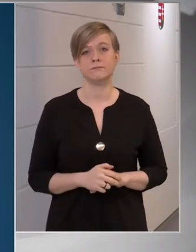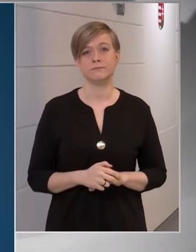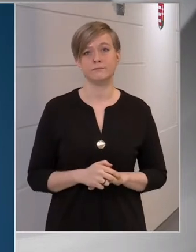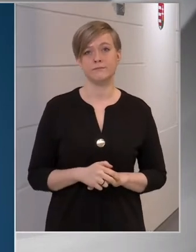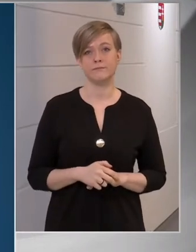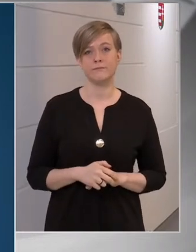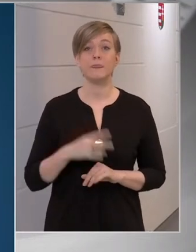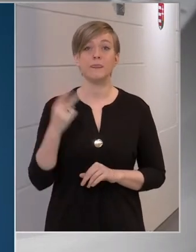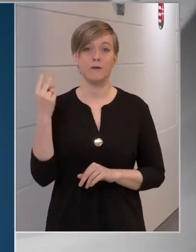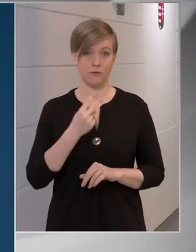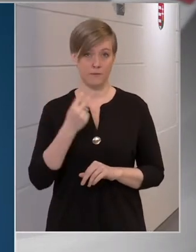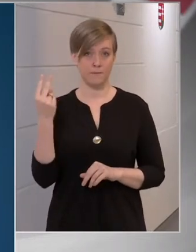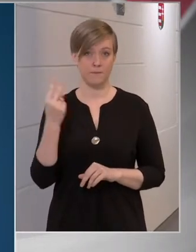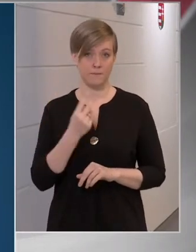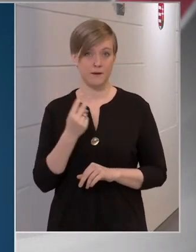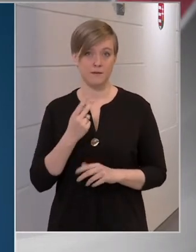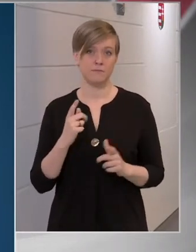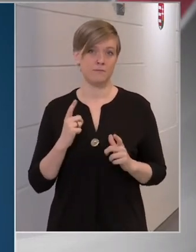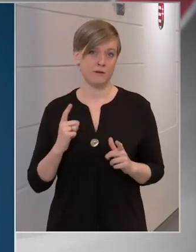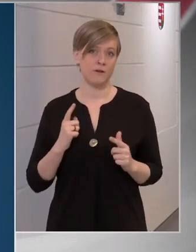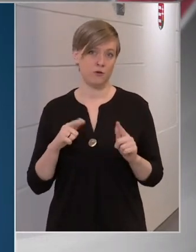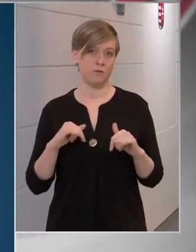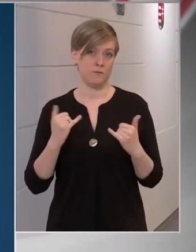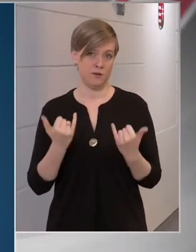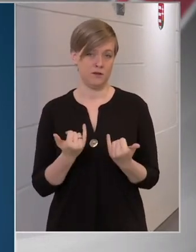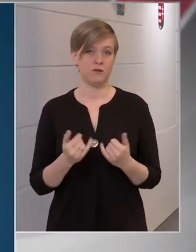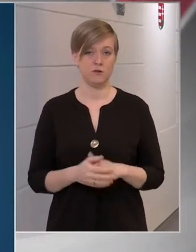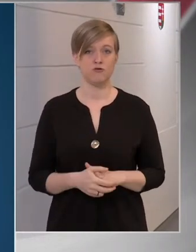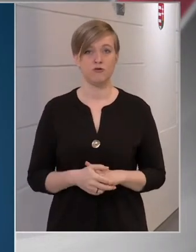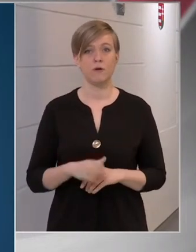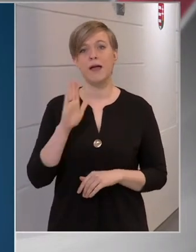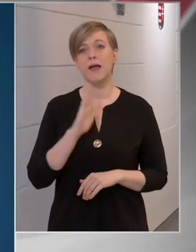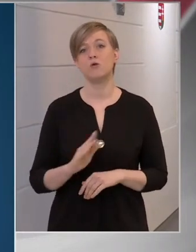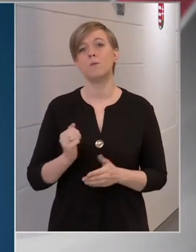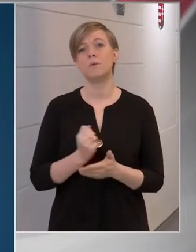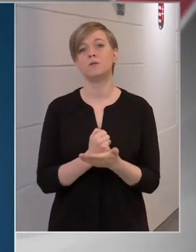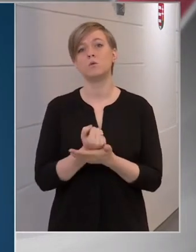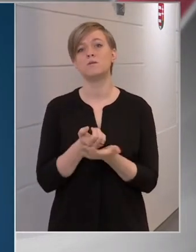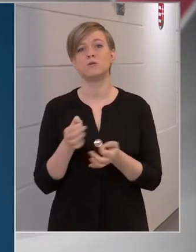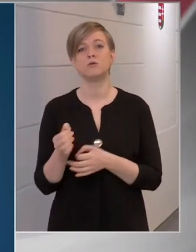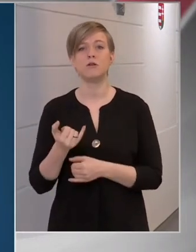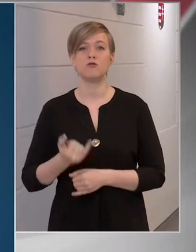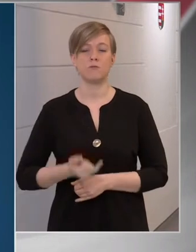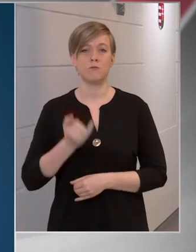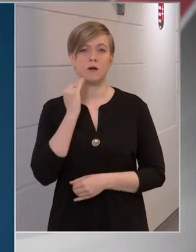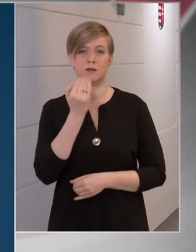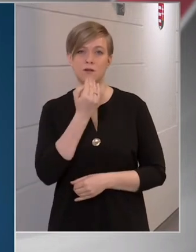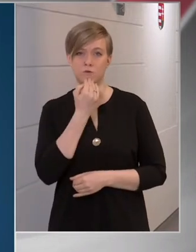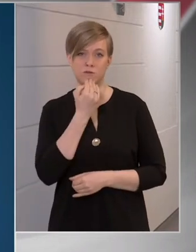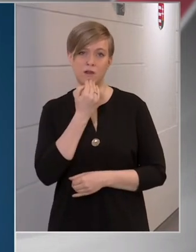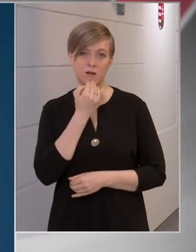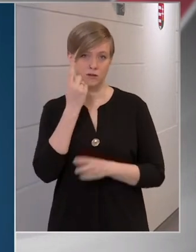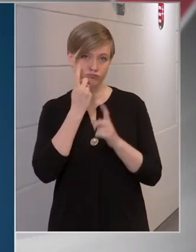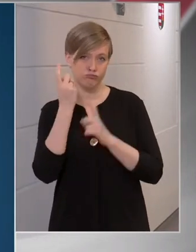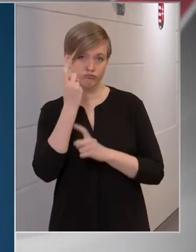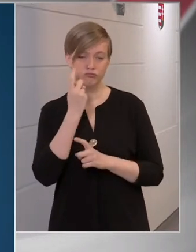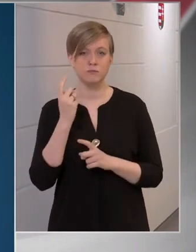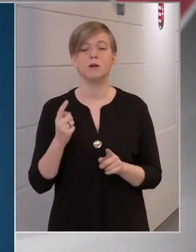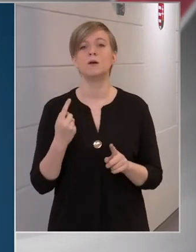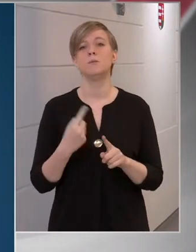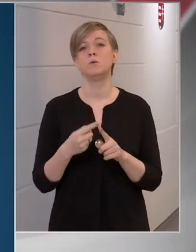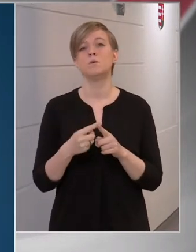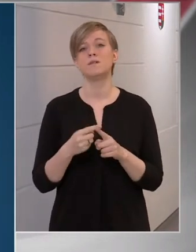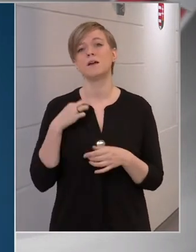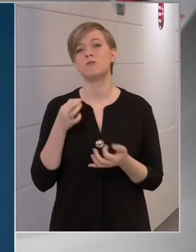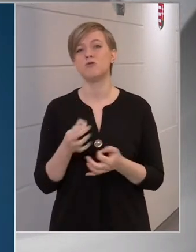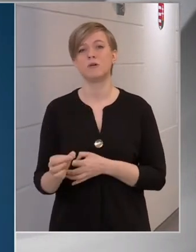természetesen megvárjuk mi is az Európai Gyógyszerügynökség ma délutáni álláspontját, illetve az Egészségügyi